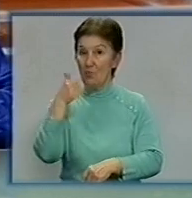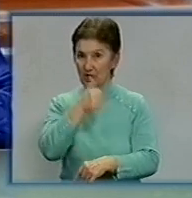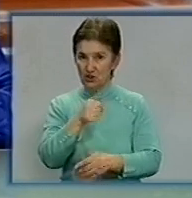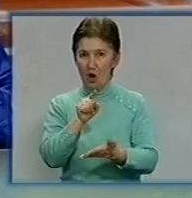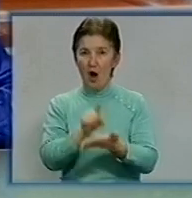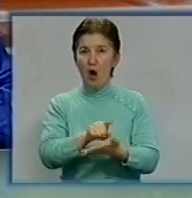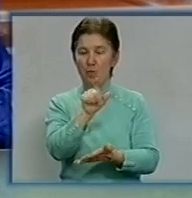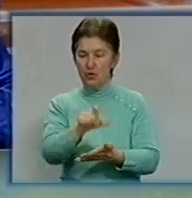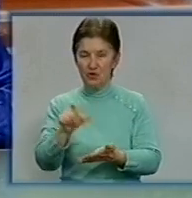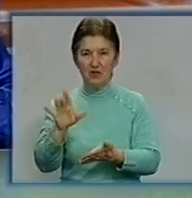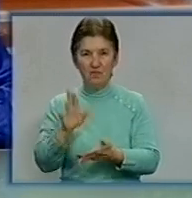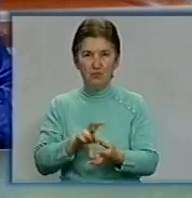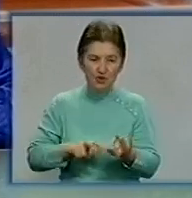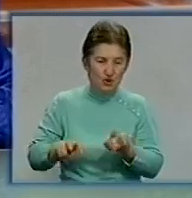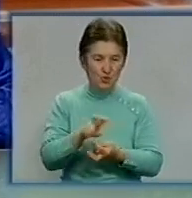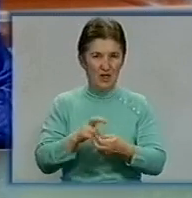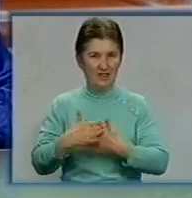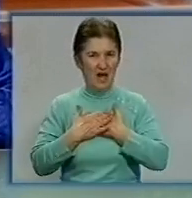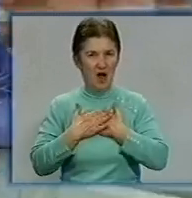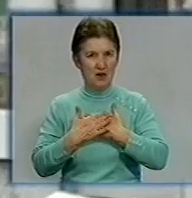шукатимуть неплатників активніше.